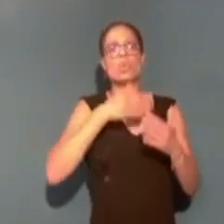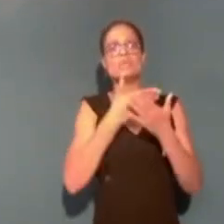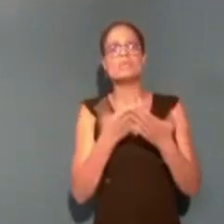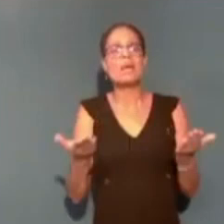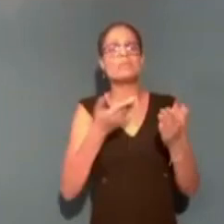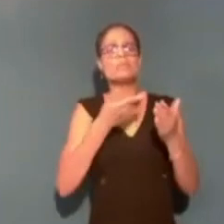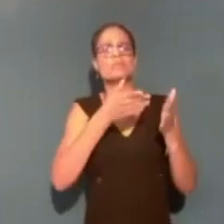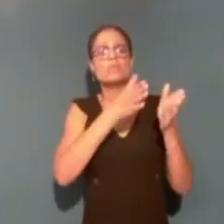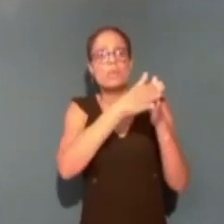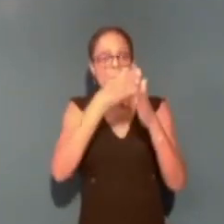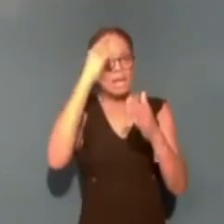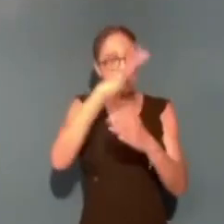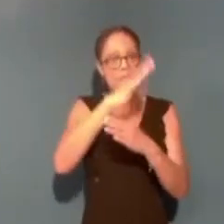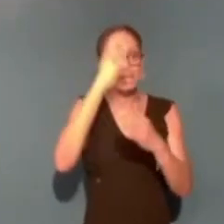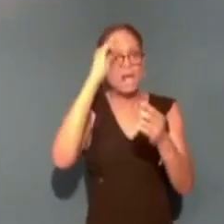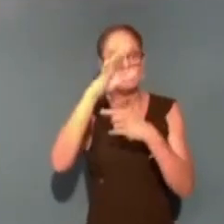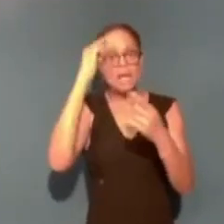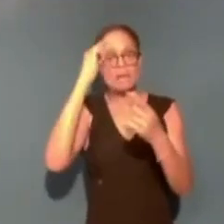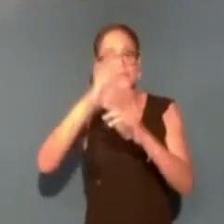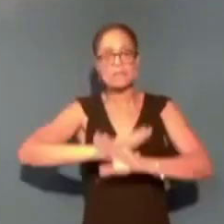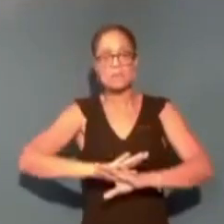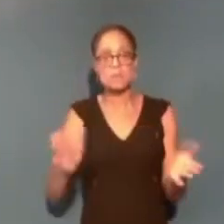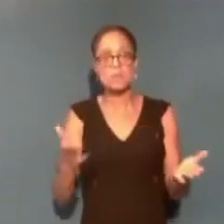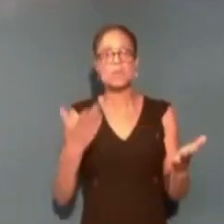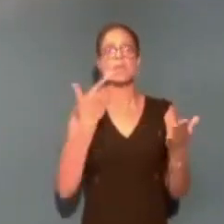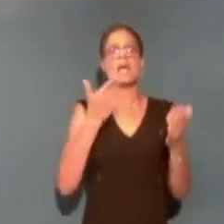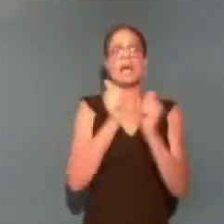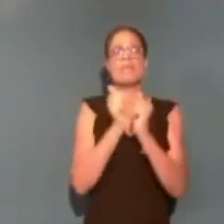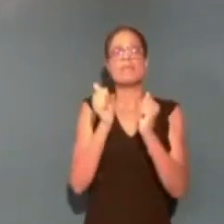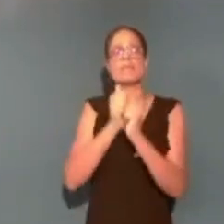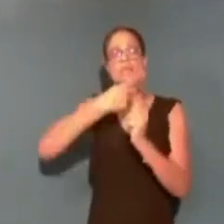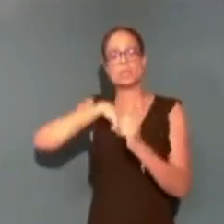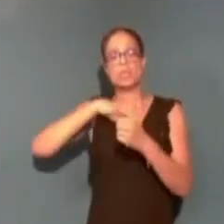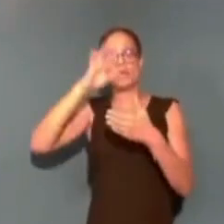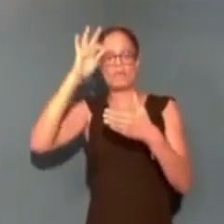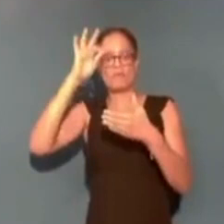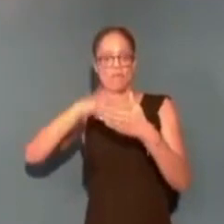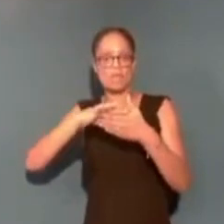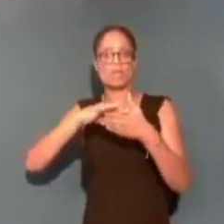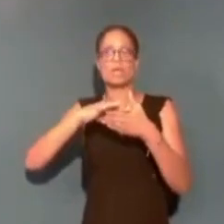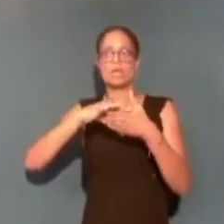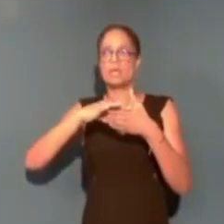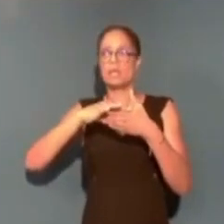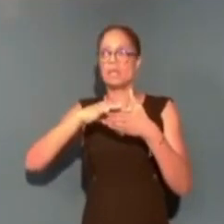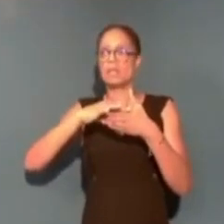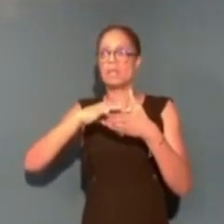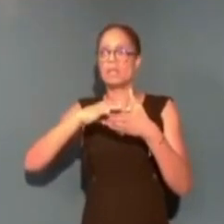organisée à partir des résolutions que nous aurons votées pour demander le surcroît de pouvoir.